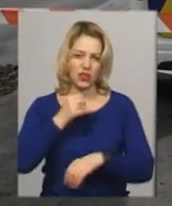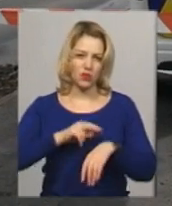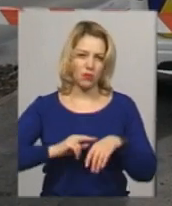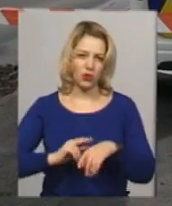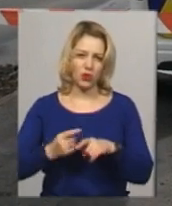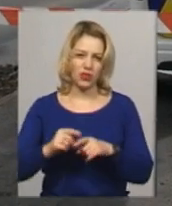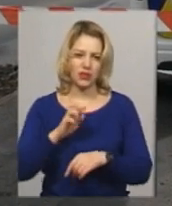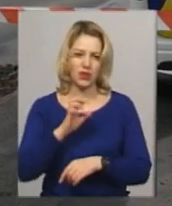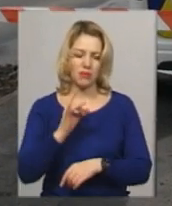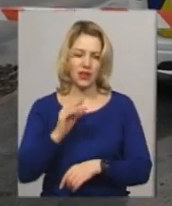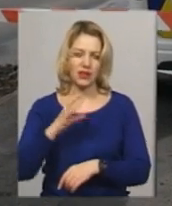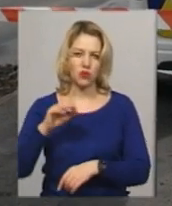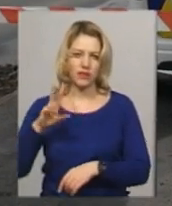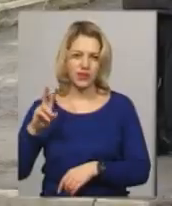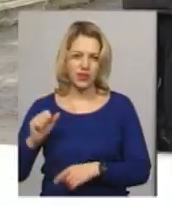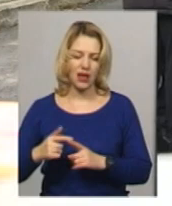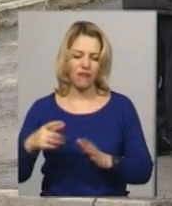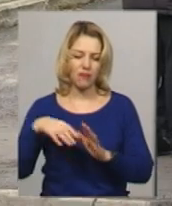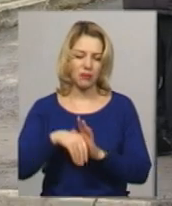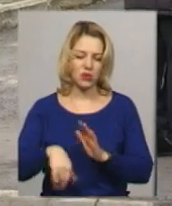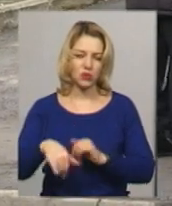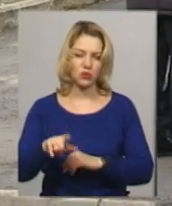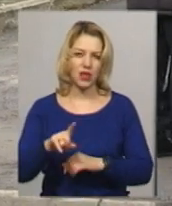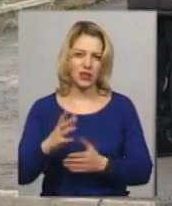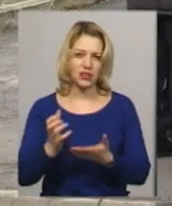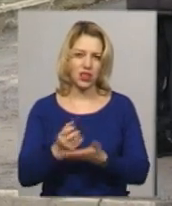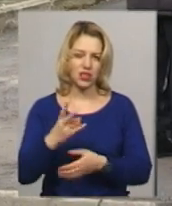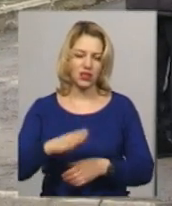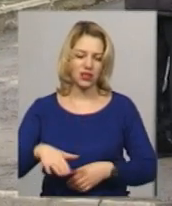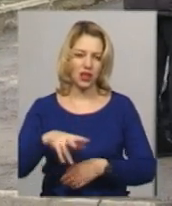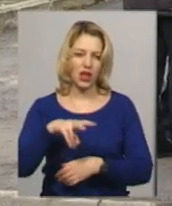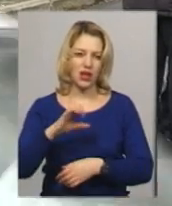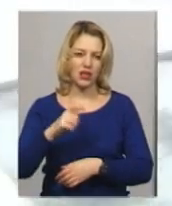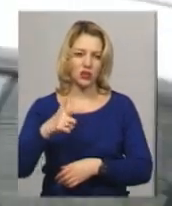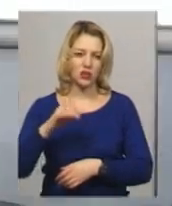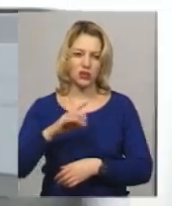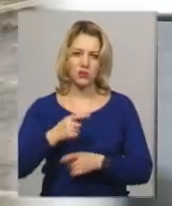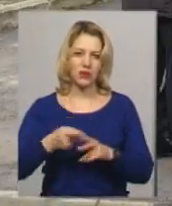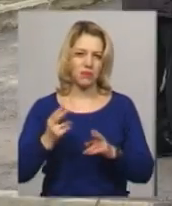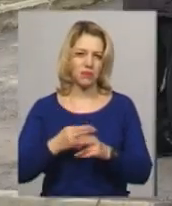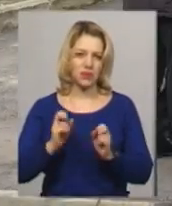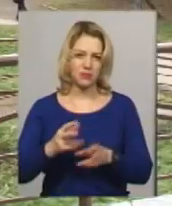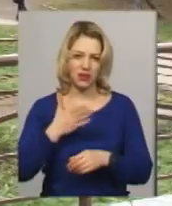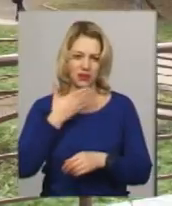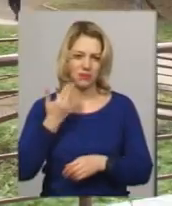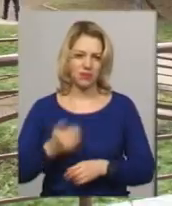поліції Людмили Берестовської, вміст сумки, яку знайшли на території лісгоспу, ніякої небезпеки не становив.